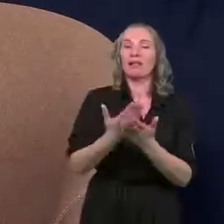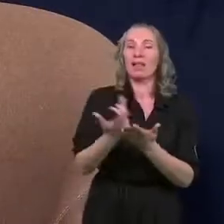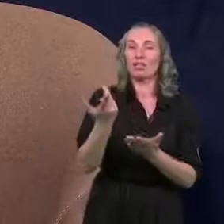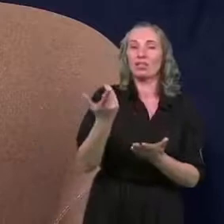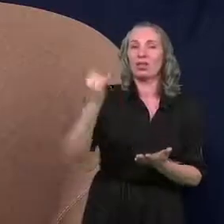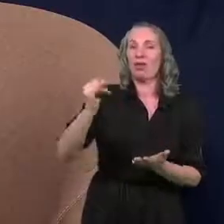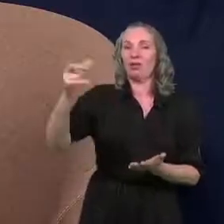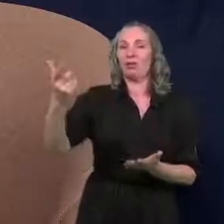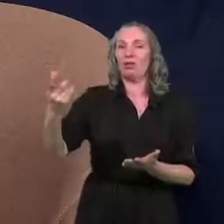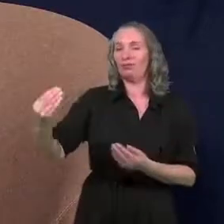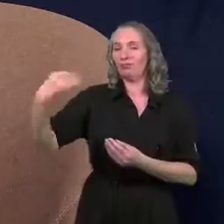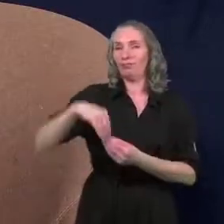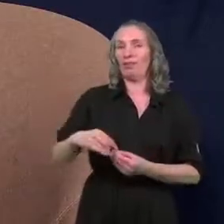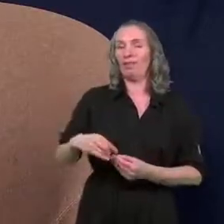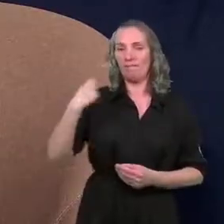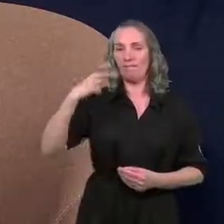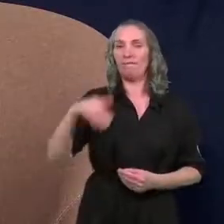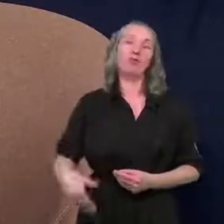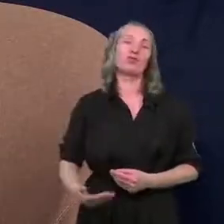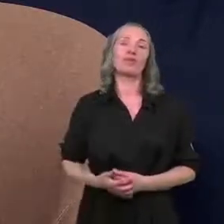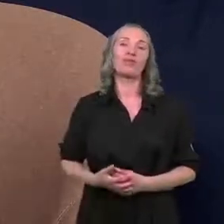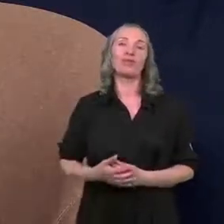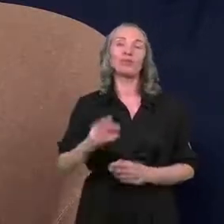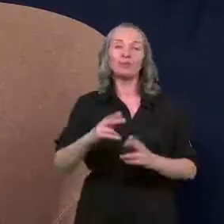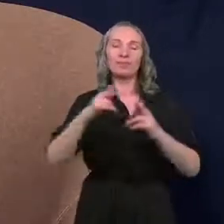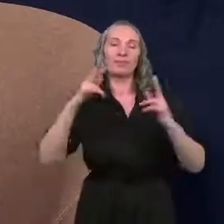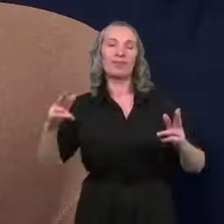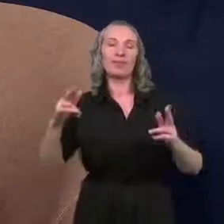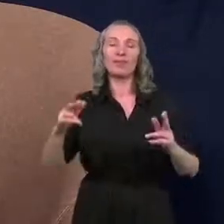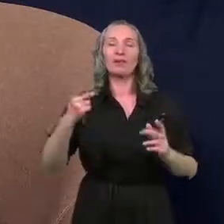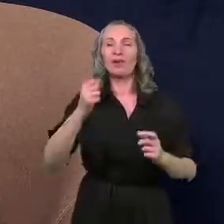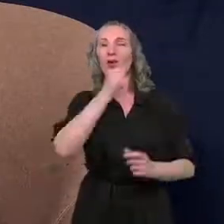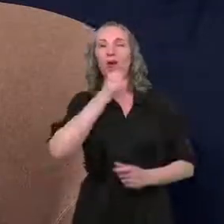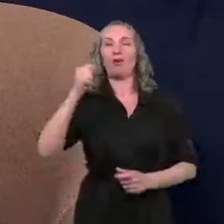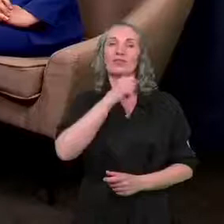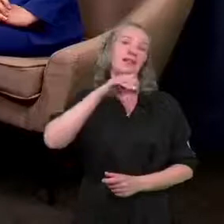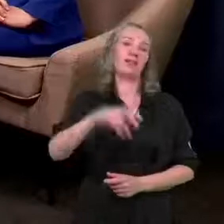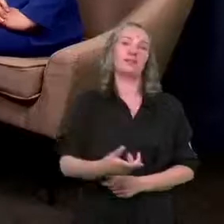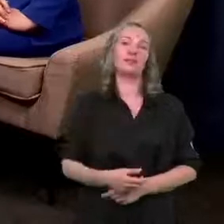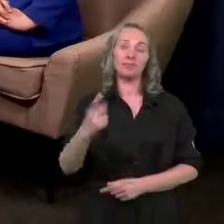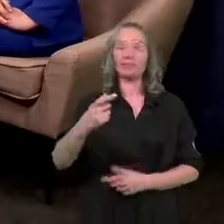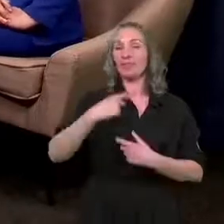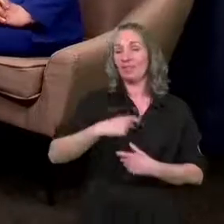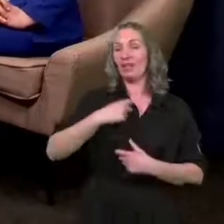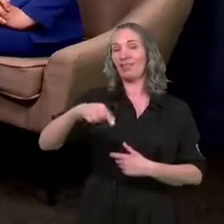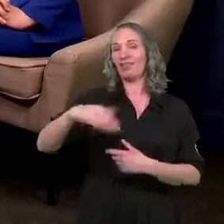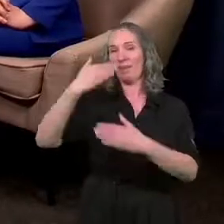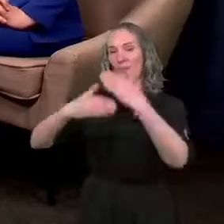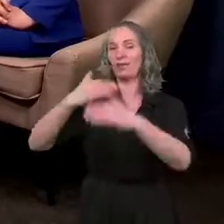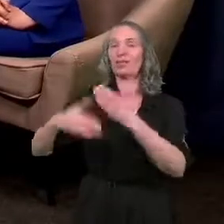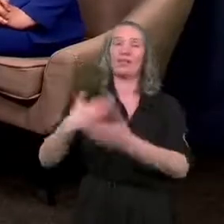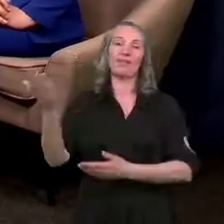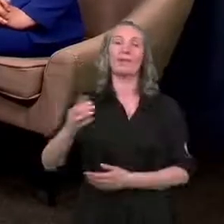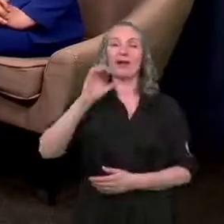ich mieć u siebie we Włocławku? Przynajmniej na część koncertów. I przy tej okazji serdecznie pozdrawiamy.